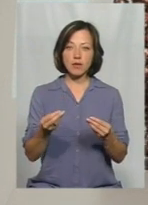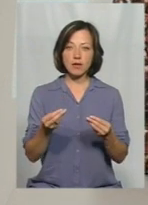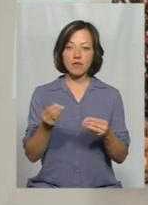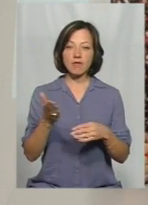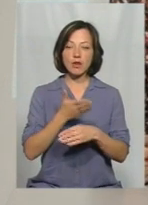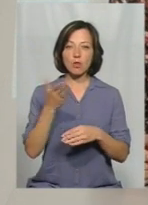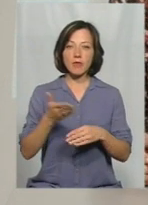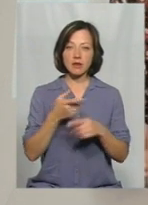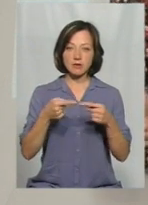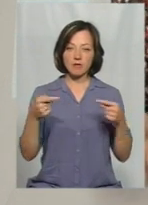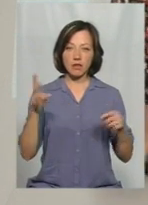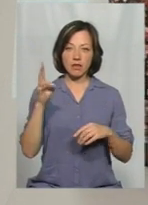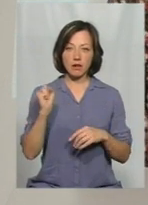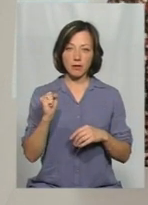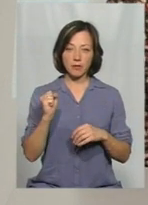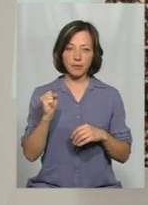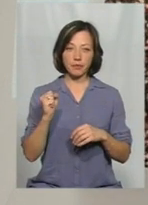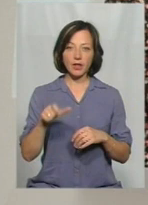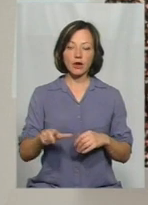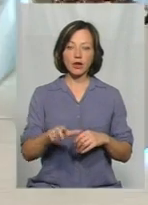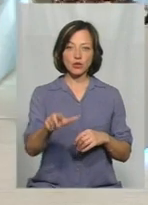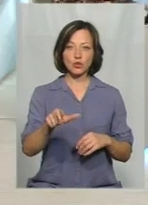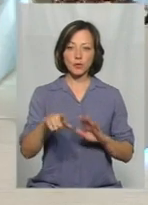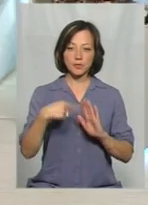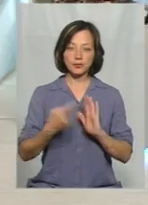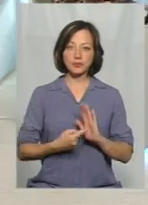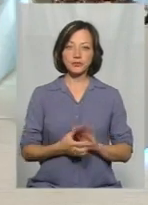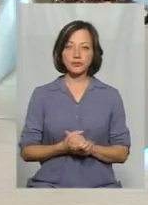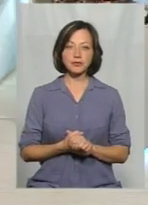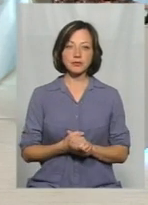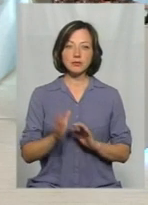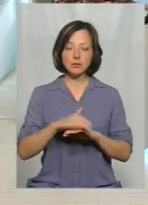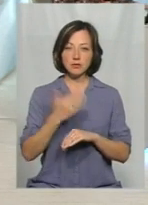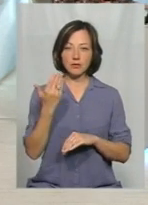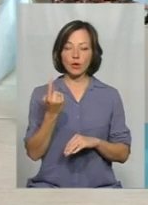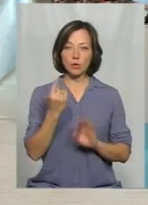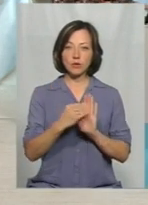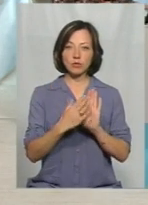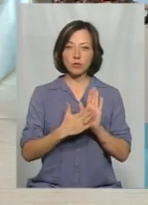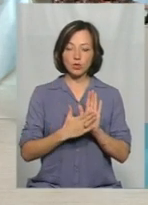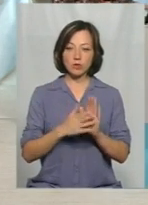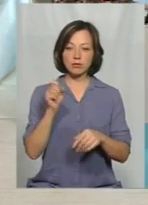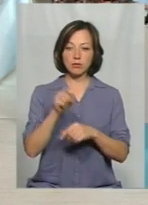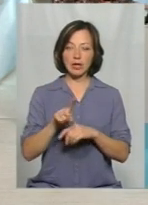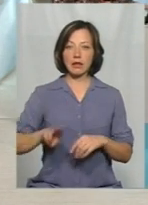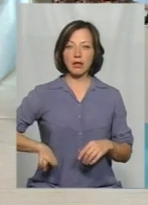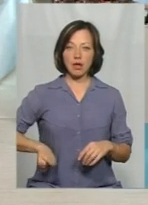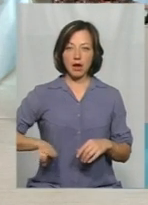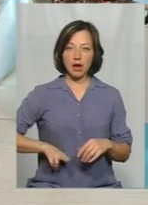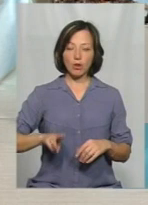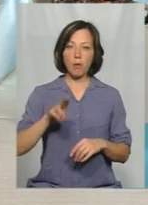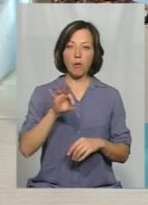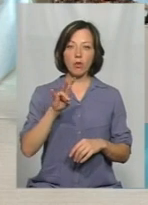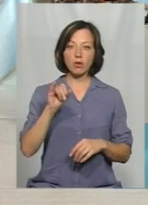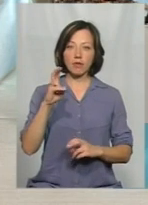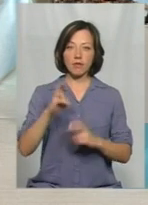виробництва на річку? Будь ласка, один із пунктів, генеральному директору ТОО «Понінківська картонна паперова